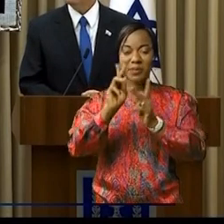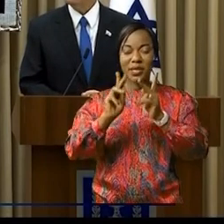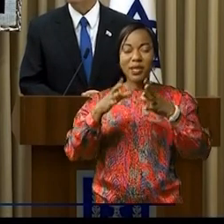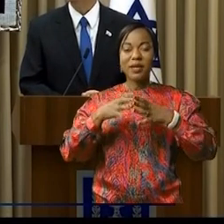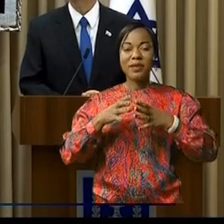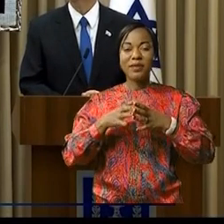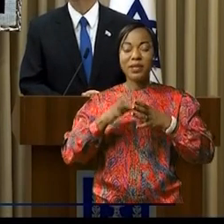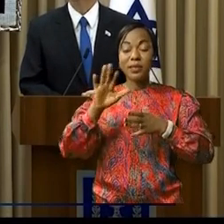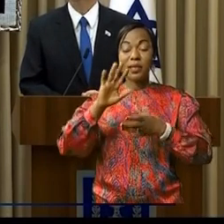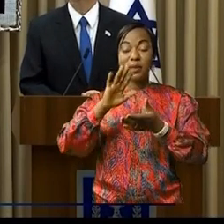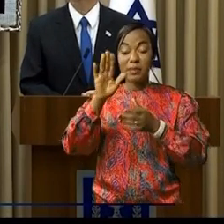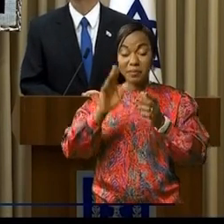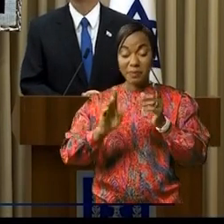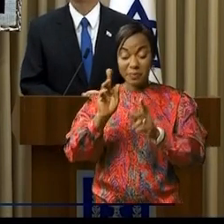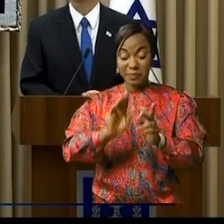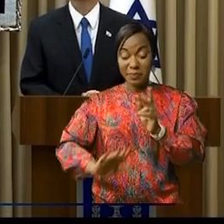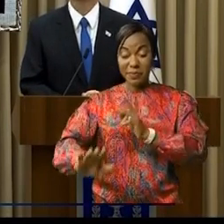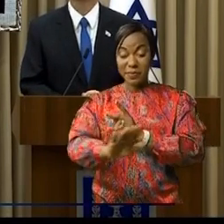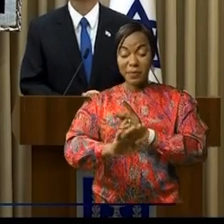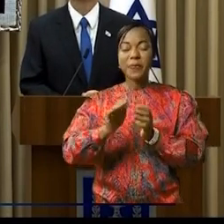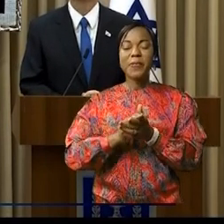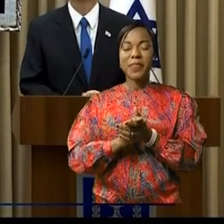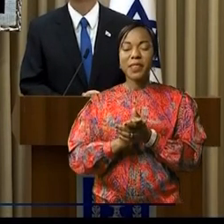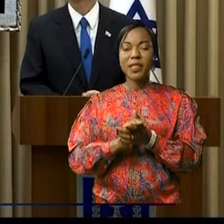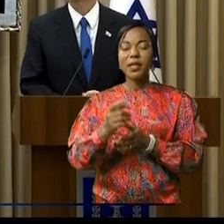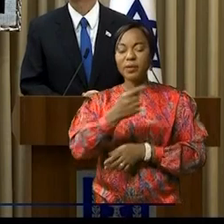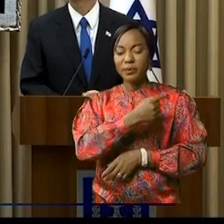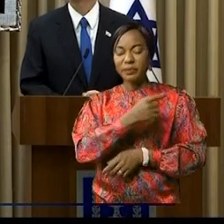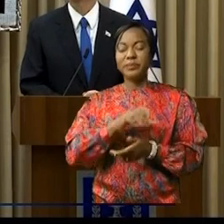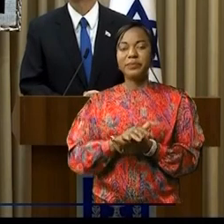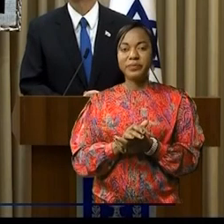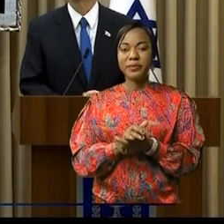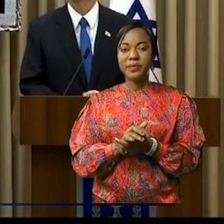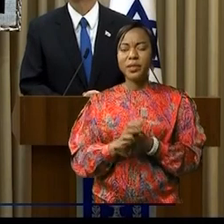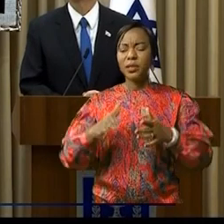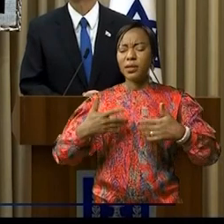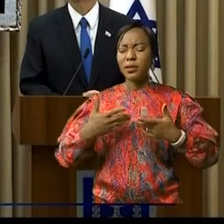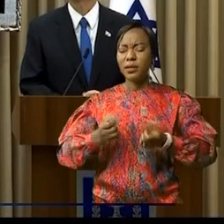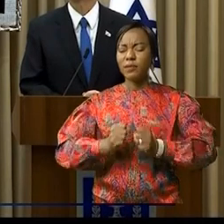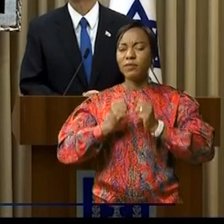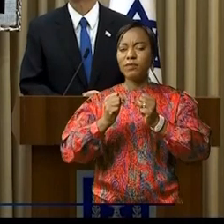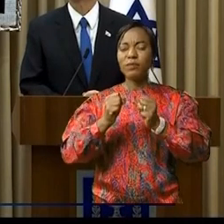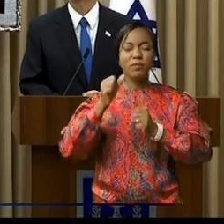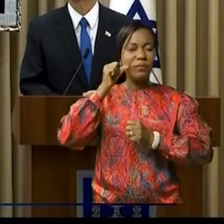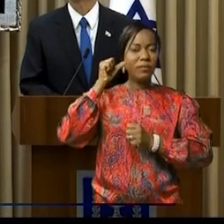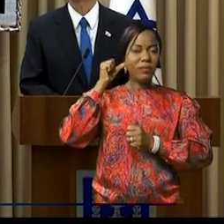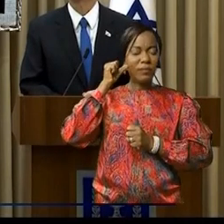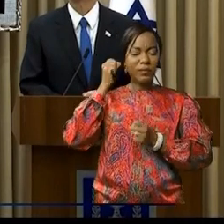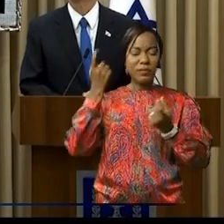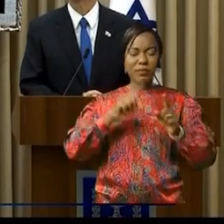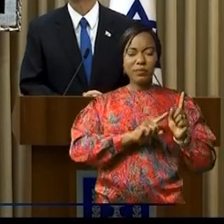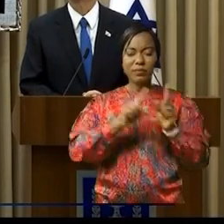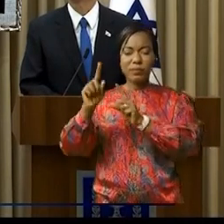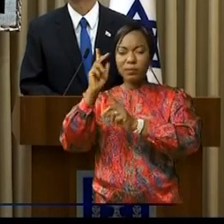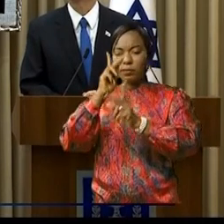avec ce pays. J'ai été particulièrement ému hier à Capharnaüm,